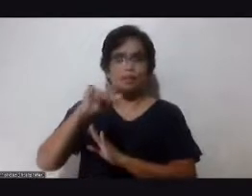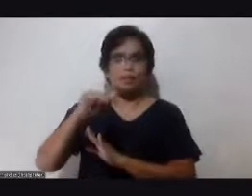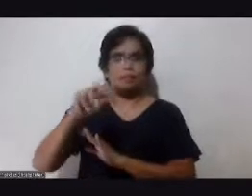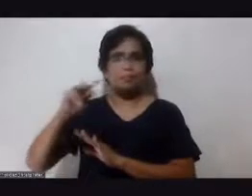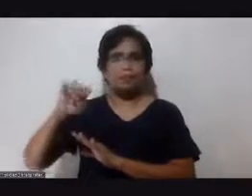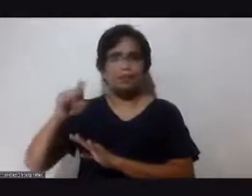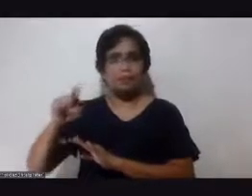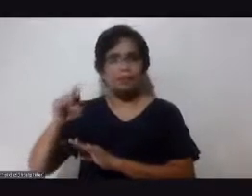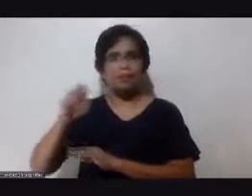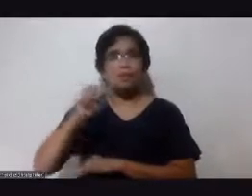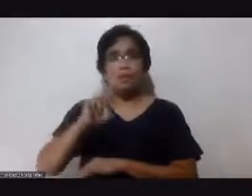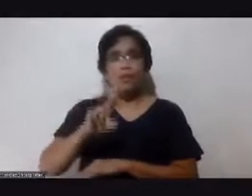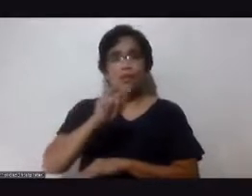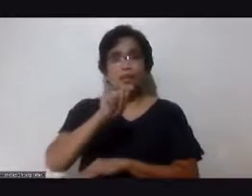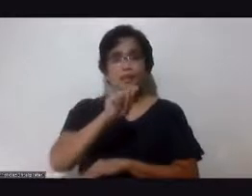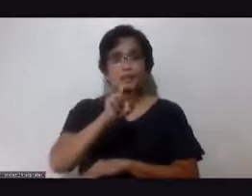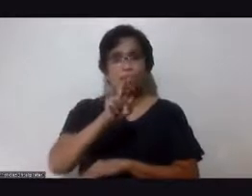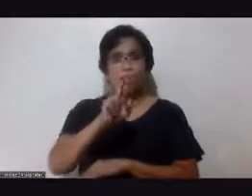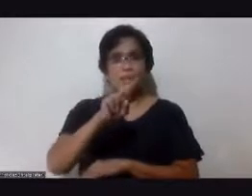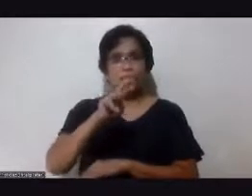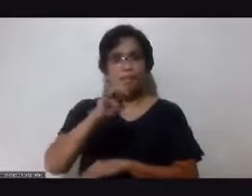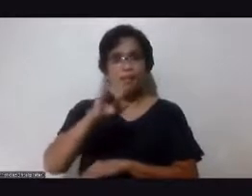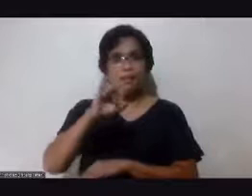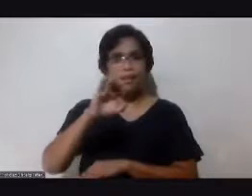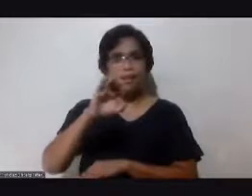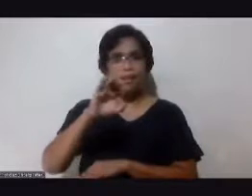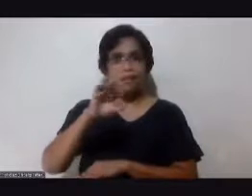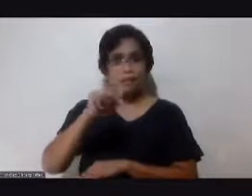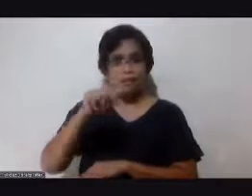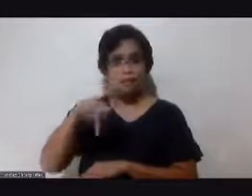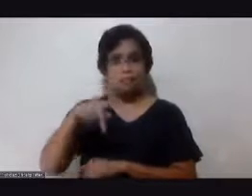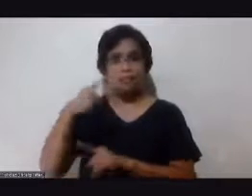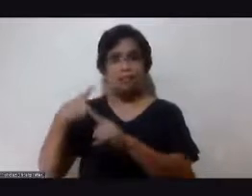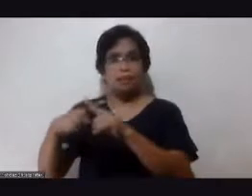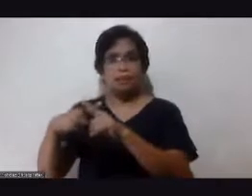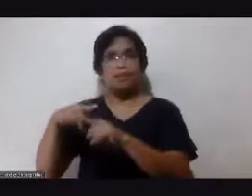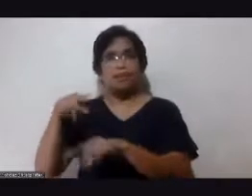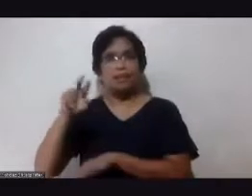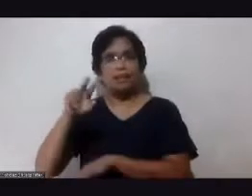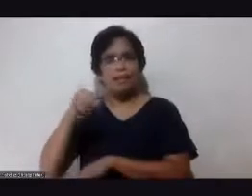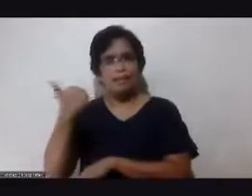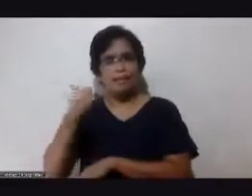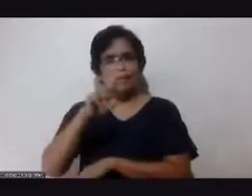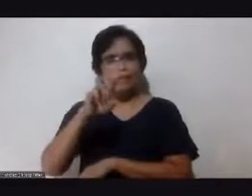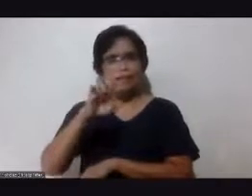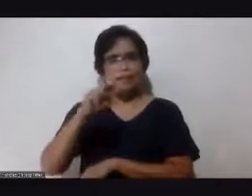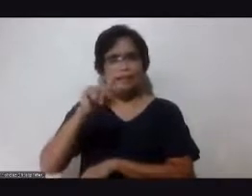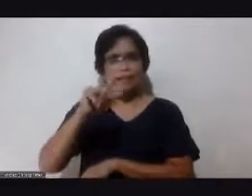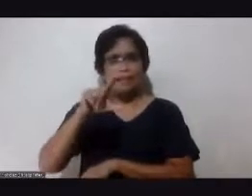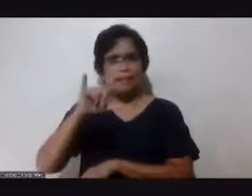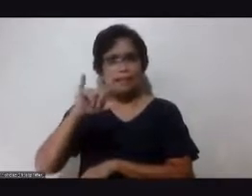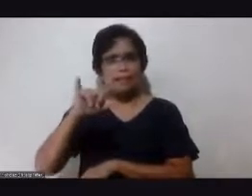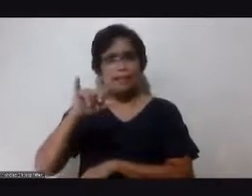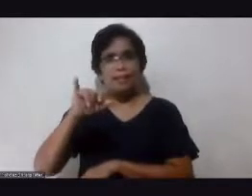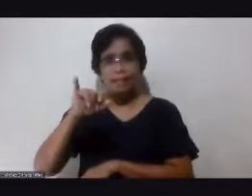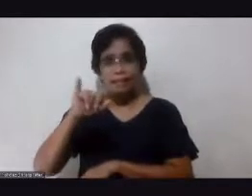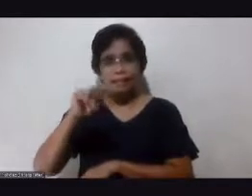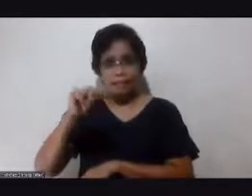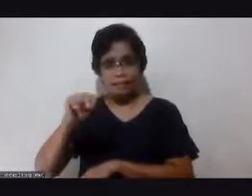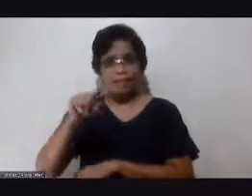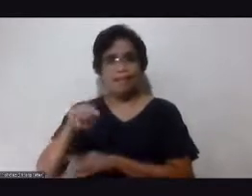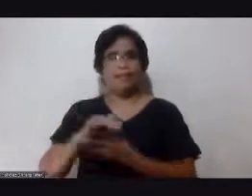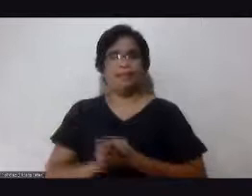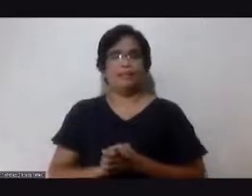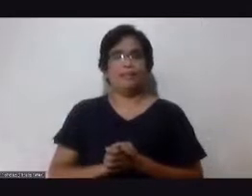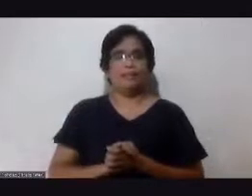turmeric plus adrenaline at yung delight herbal tea if they can help you why not take it yes yeah ang